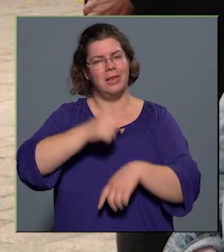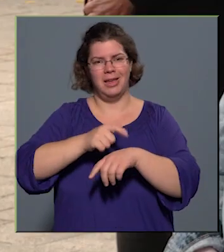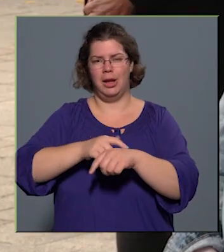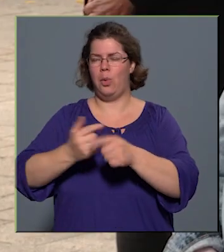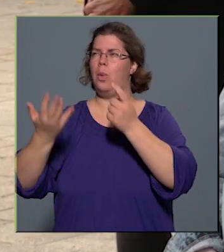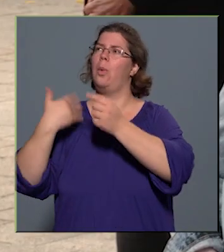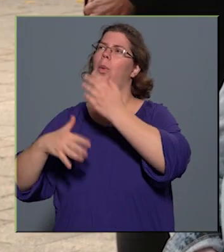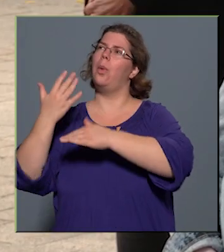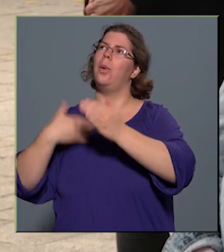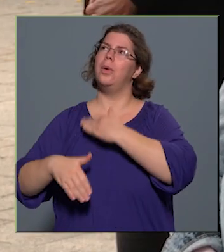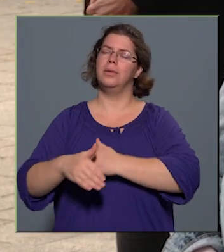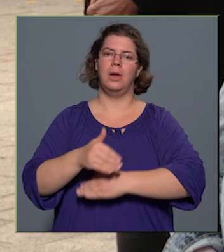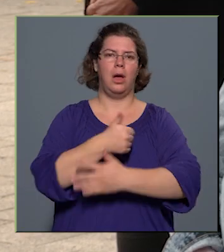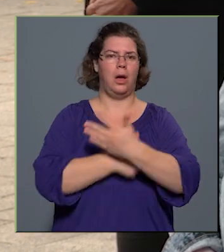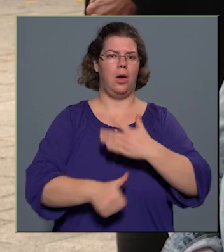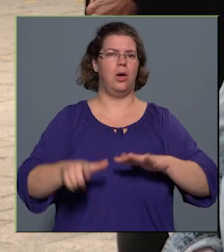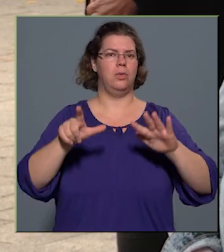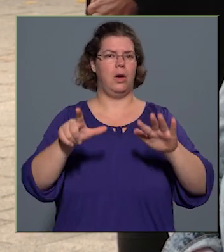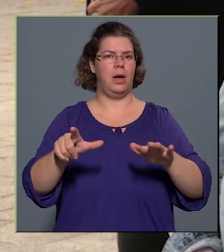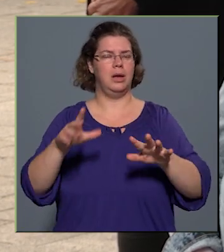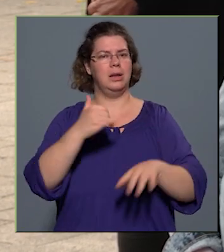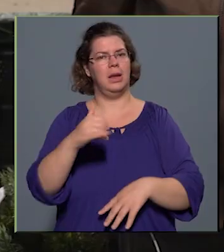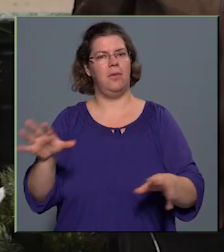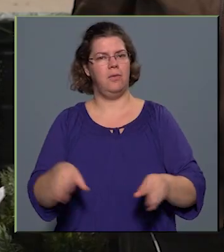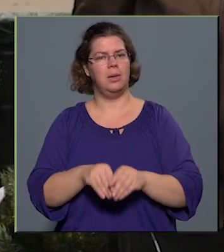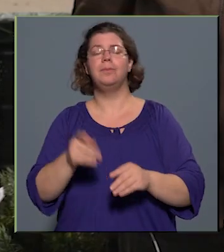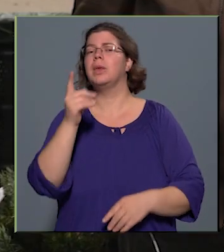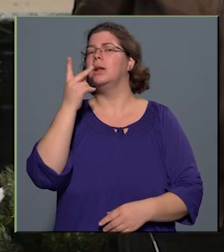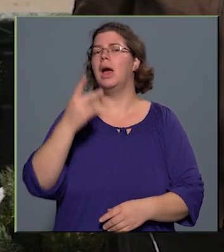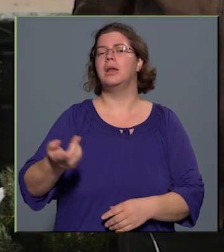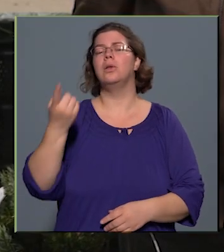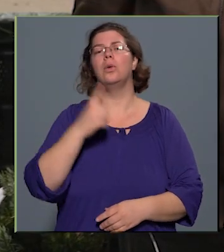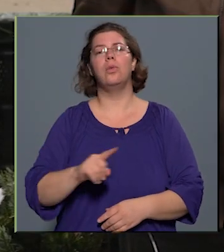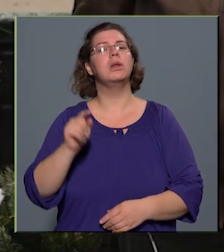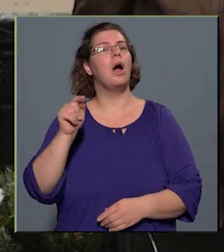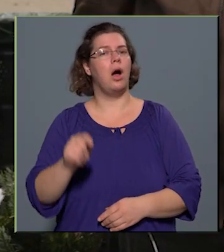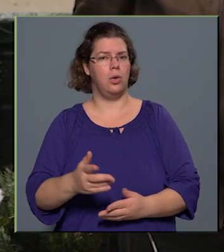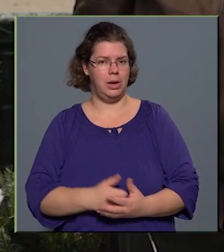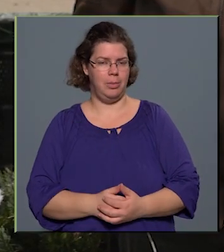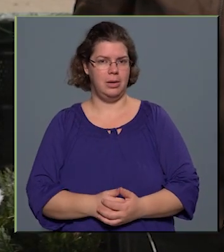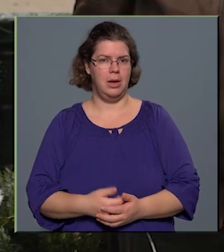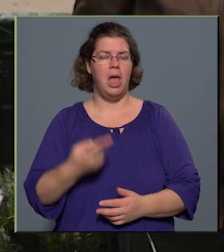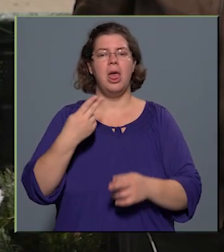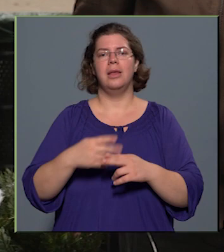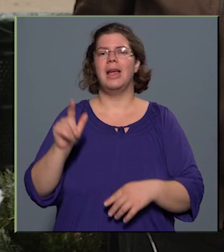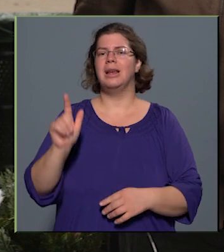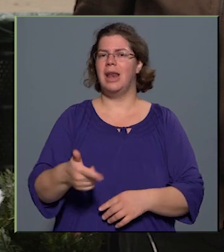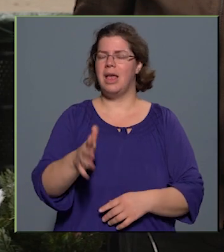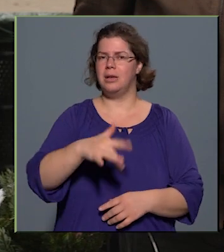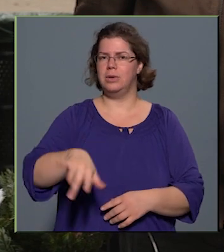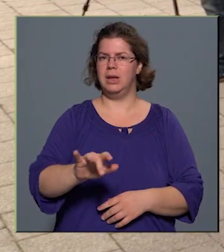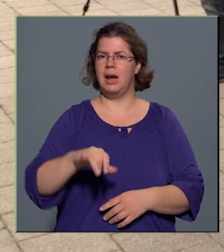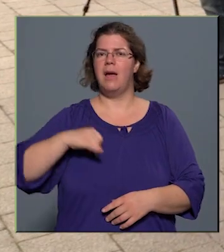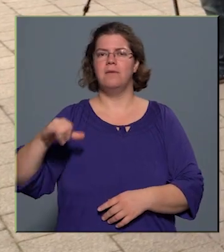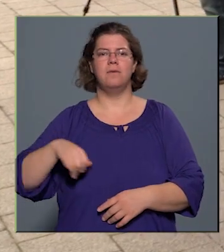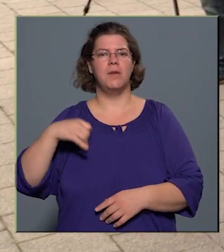időkerekét 67 évvel. Mit láthattunk volna akkoriban? A Szent László téren fiatalok döntik le